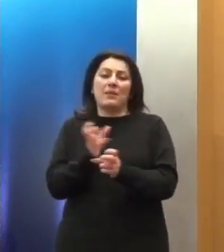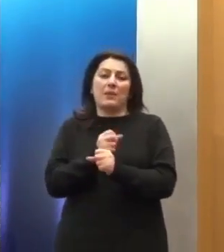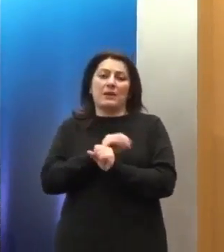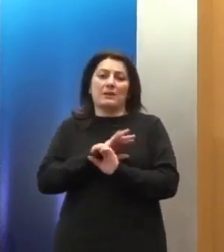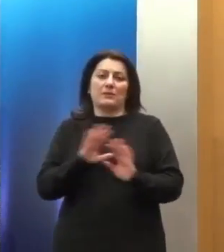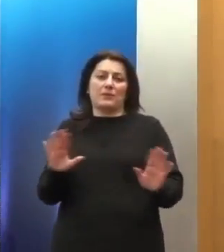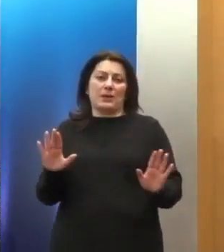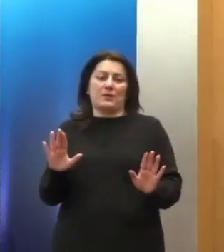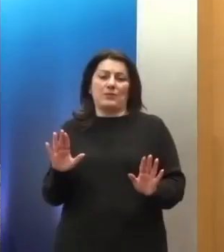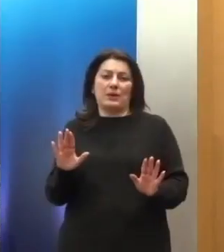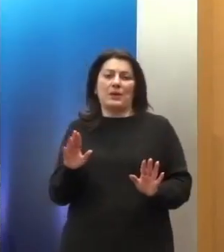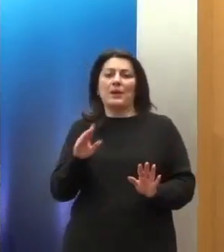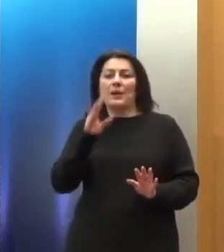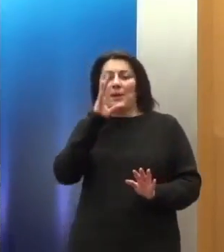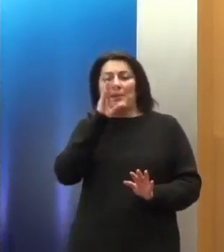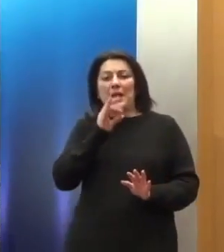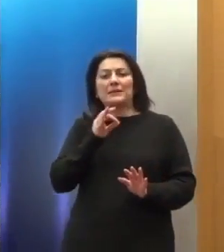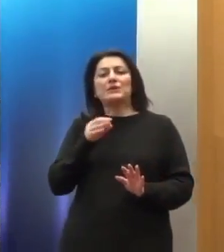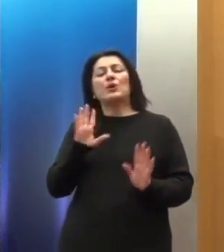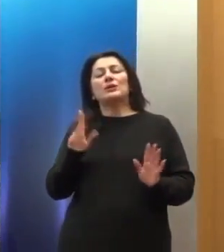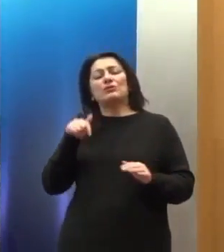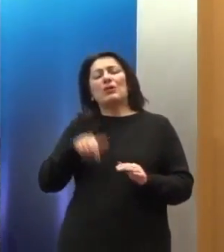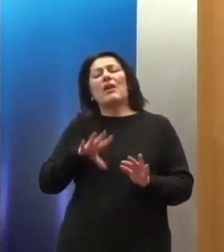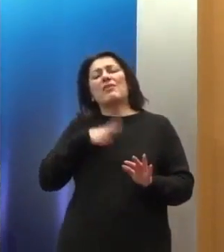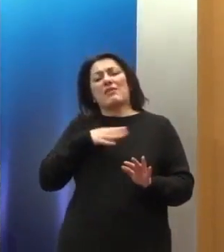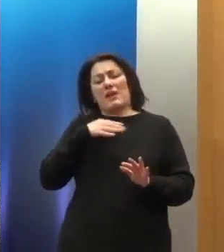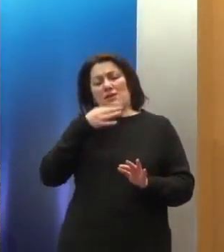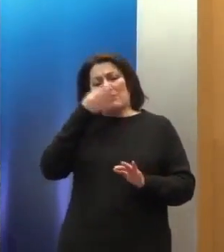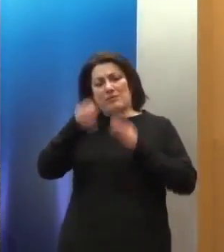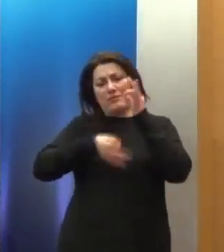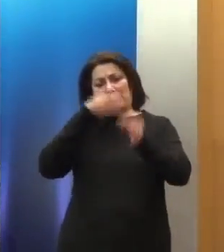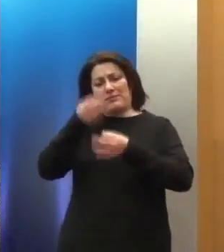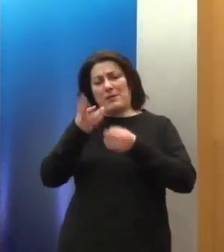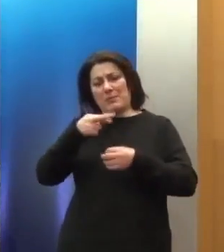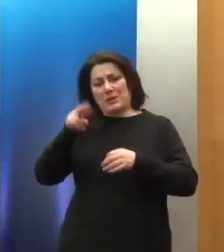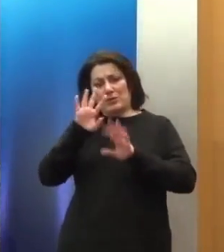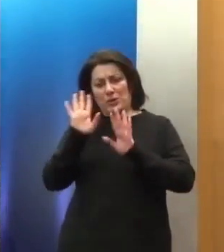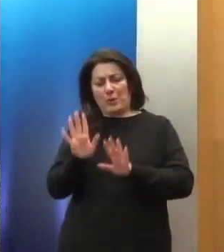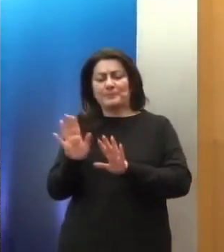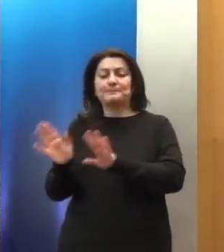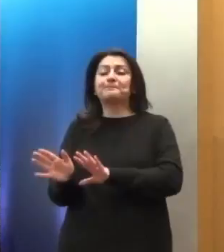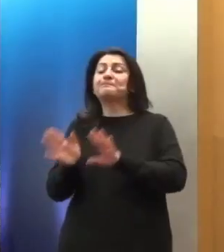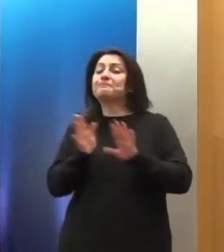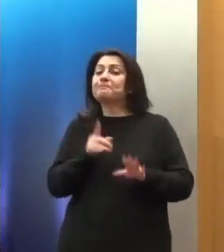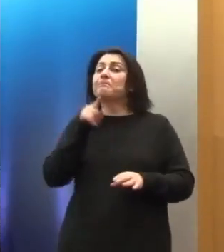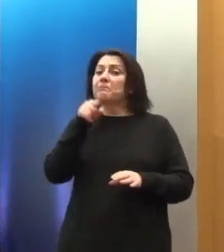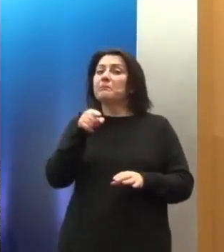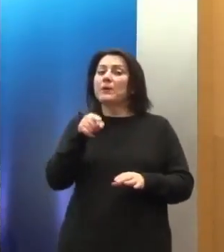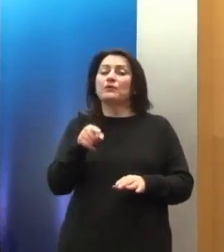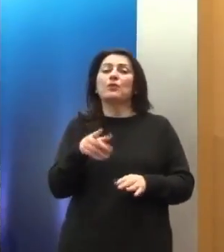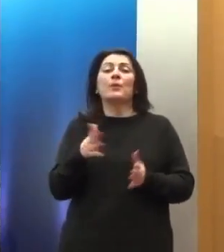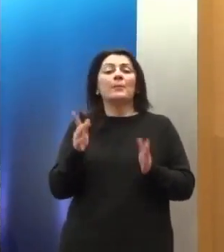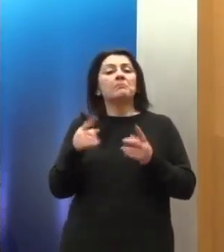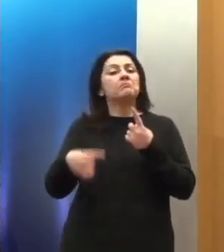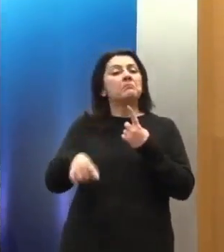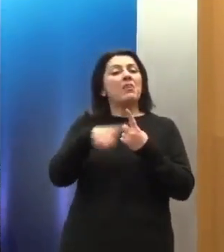της πράγμασης να συμβαίνει για άλλους λόγους, στους οποίους δεν θα πω τώρα εδώ. Επομένως, αυτό ήταν μια θετική, λοιπόν, μια περίοδος